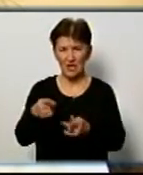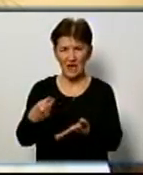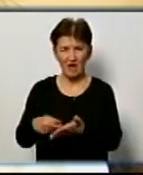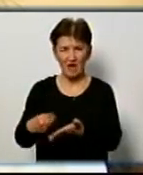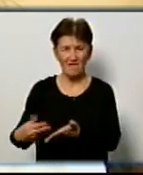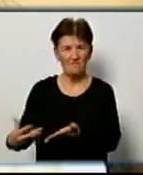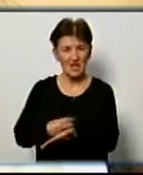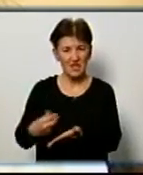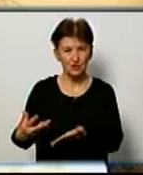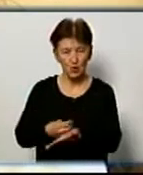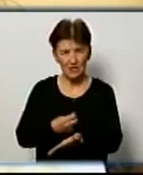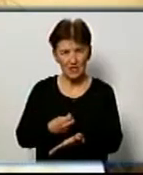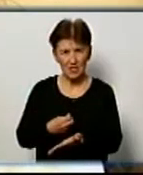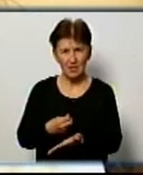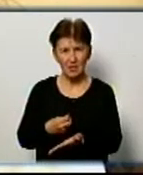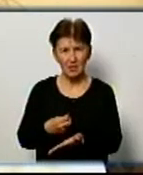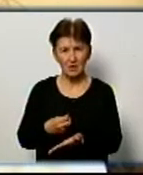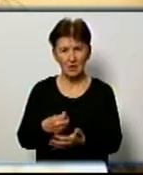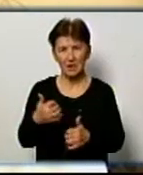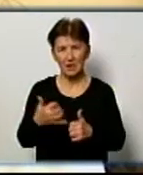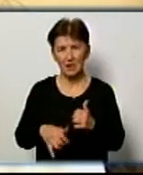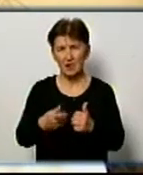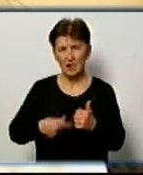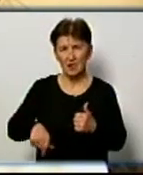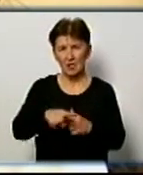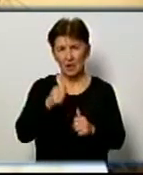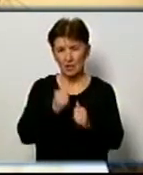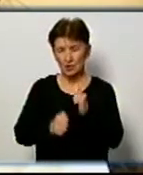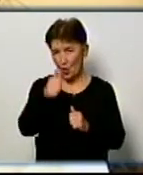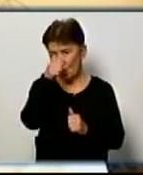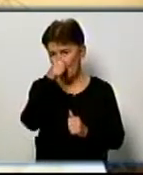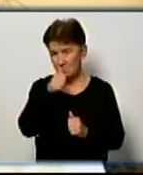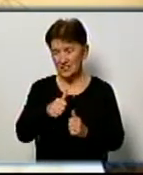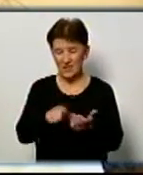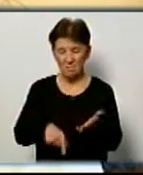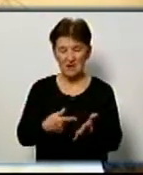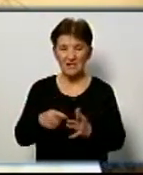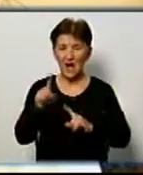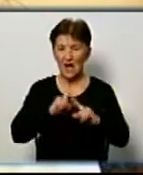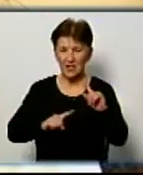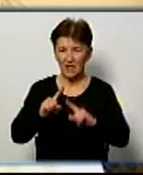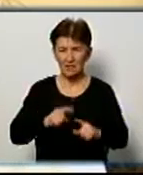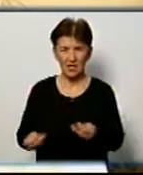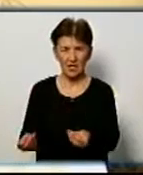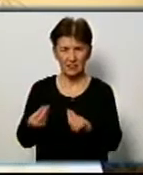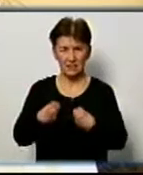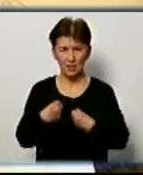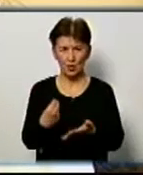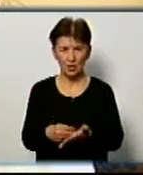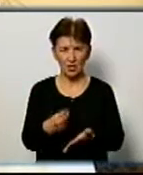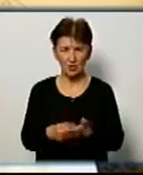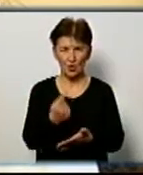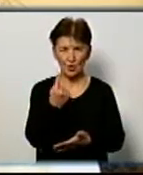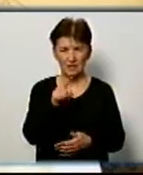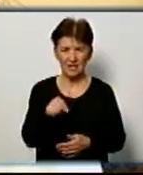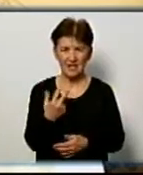ця реструктуризація. Щомісячно міська рада надає нам кошти в розмірі 1